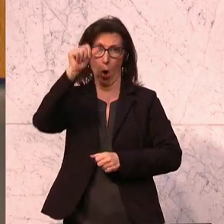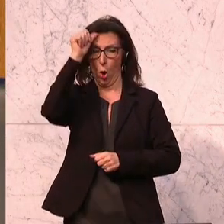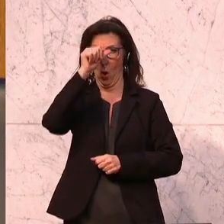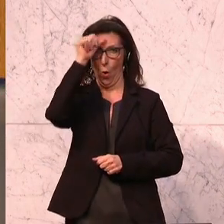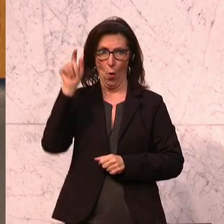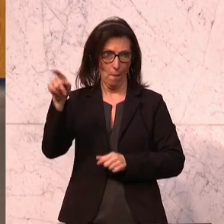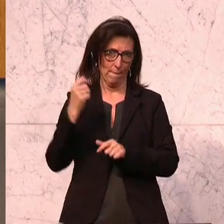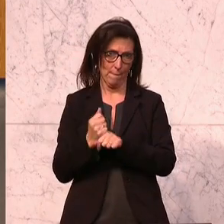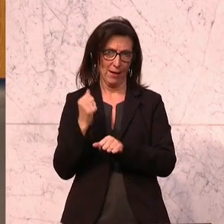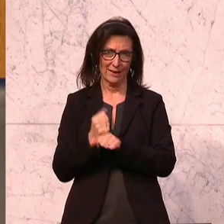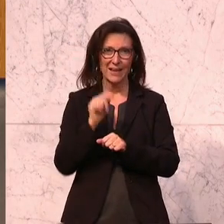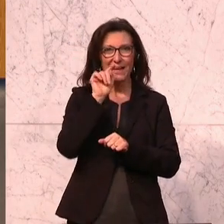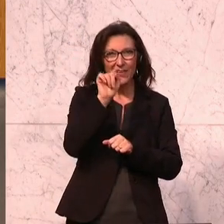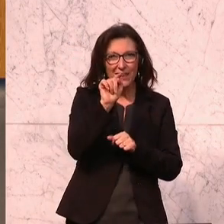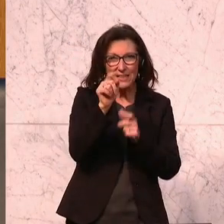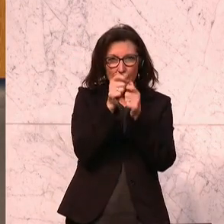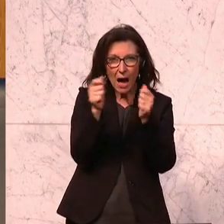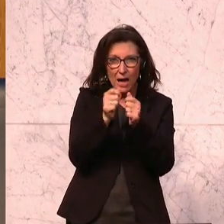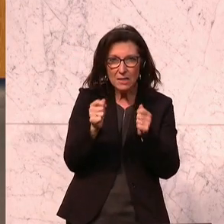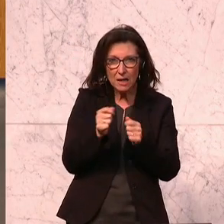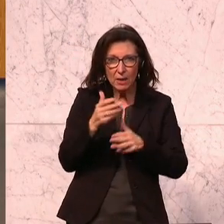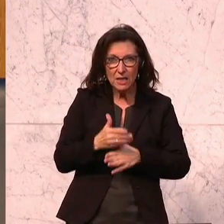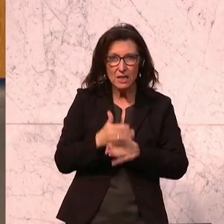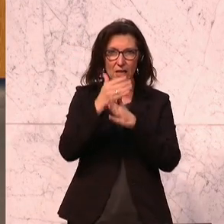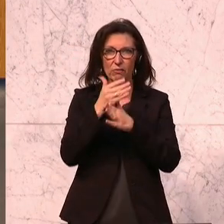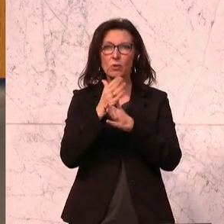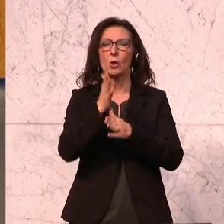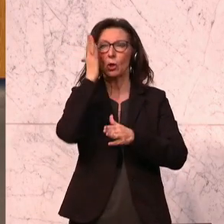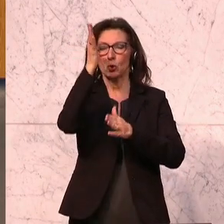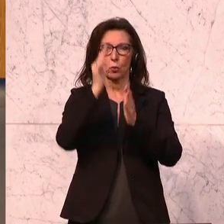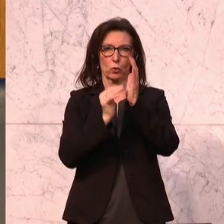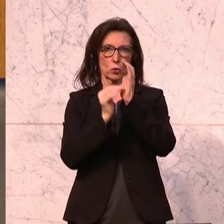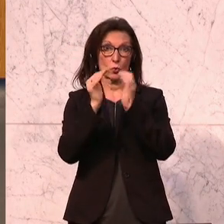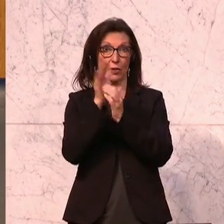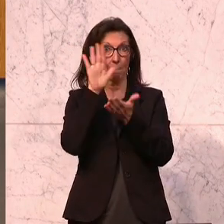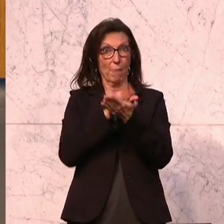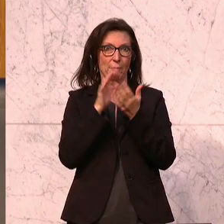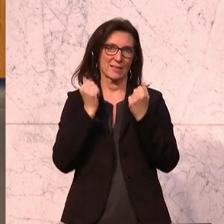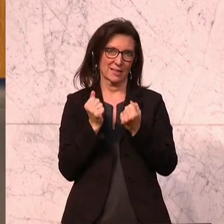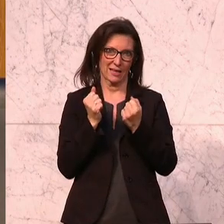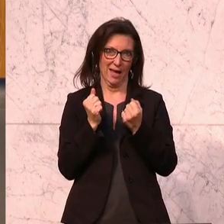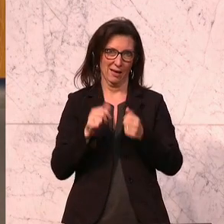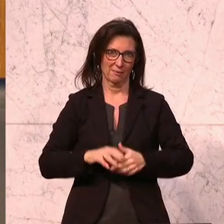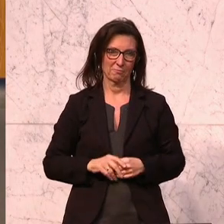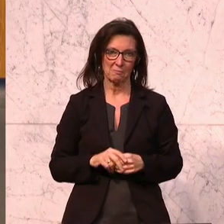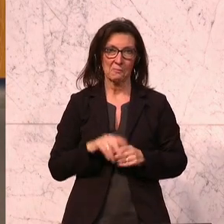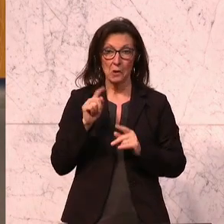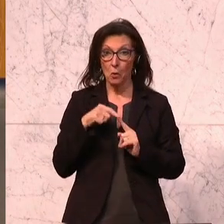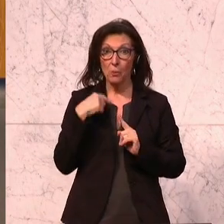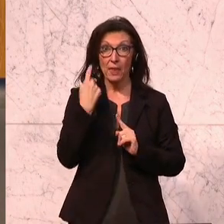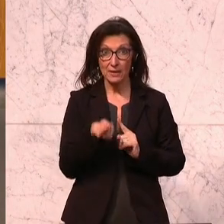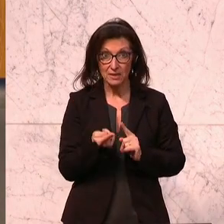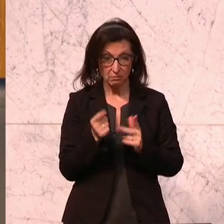und Schritte, die dazu beitragen, das System sicher zu machen. Wir haben, und das ist der nächste Punkt,